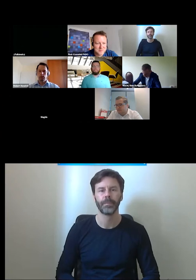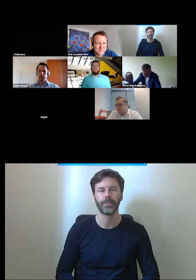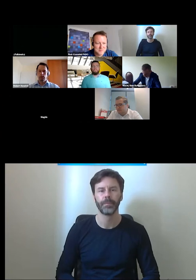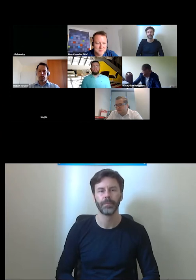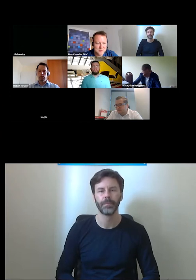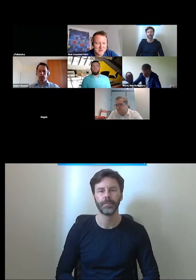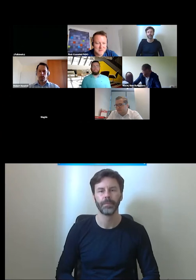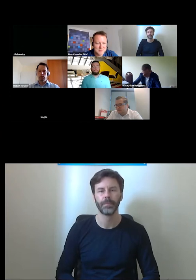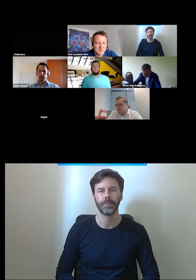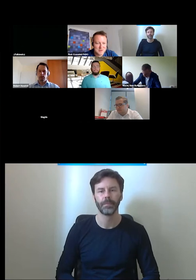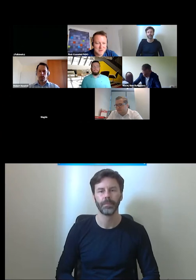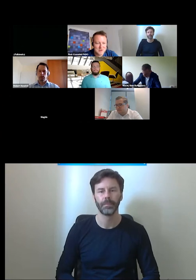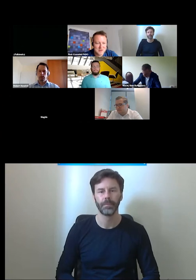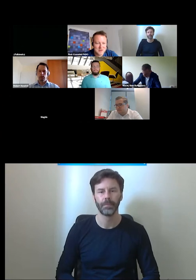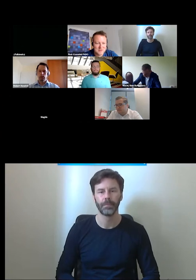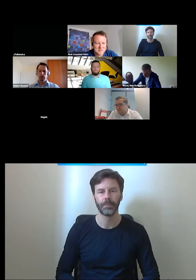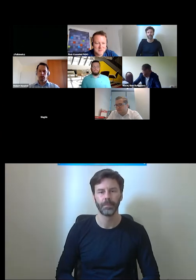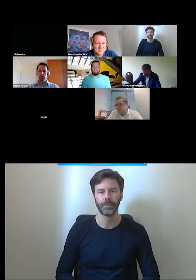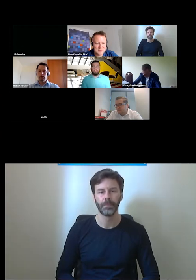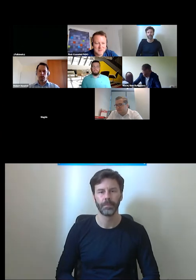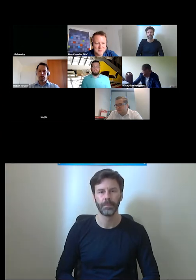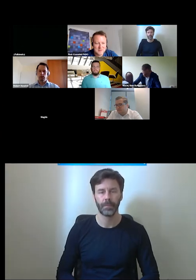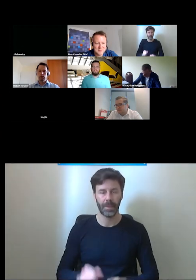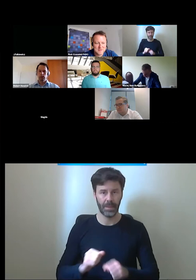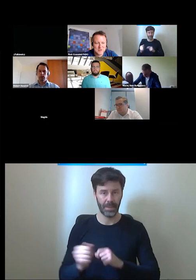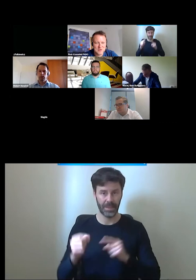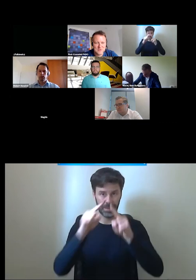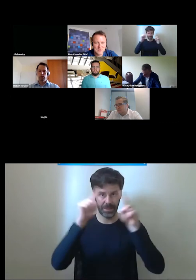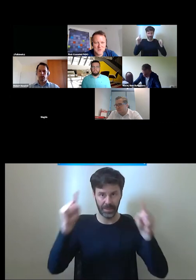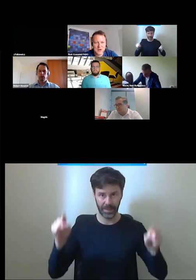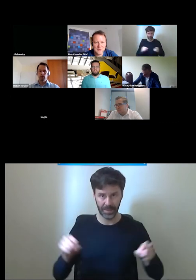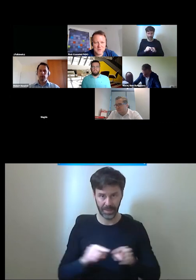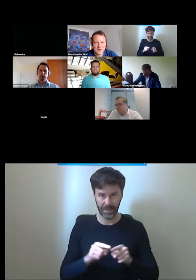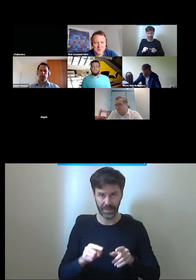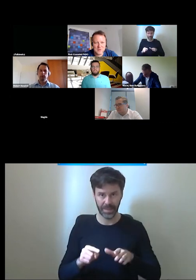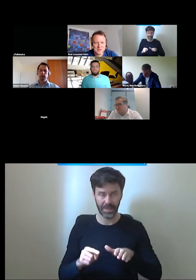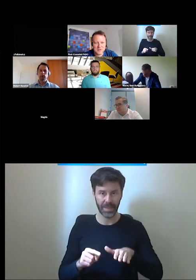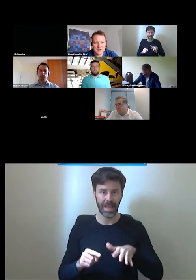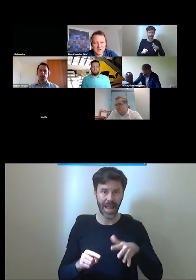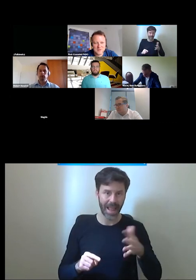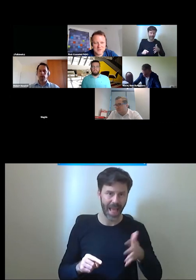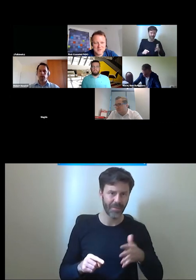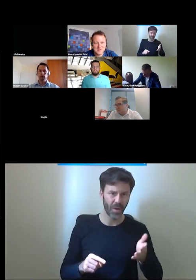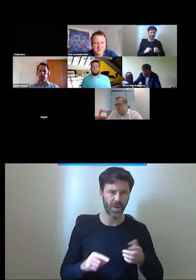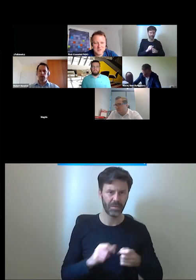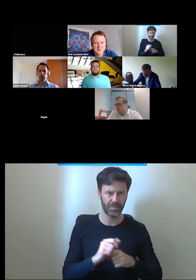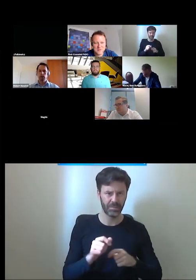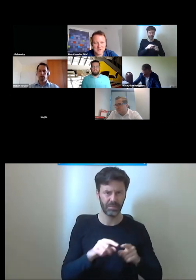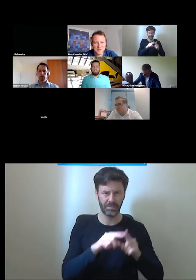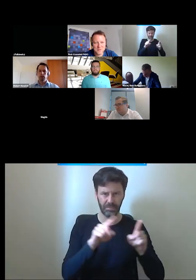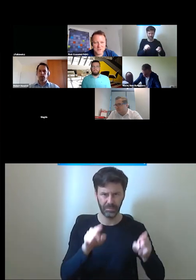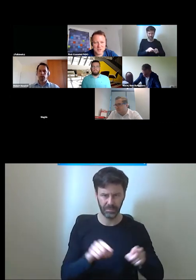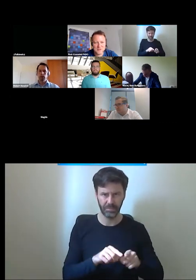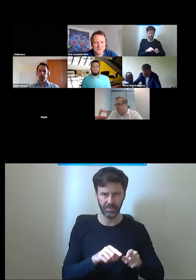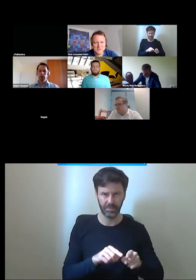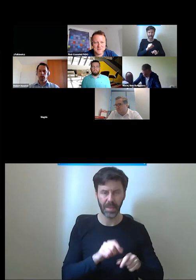po lewej stronie na dole, join with audio albo coś takiego. może